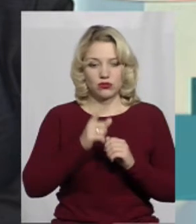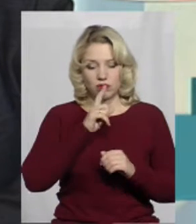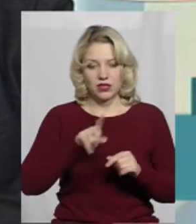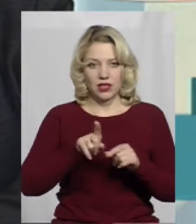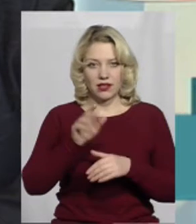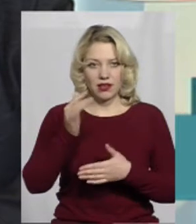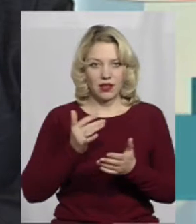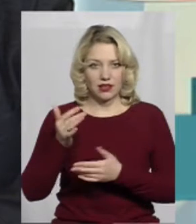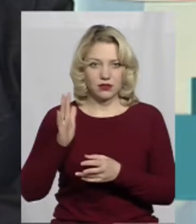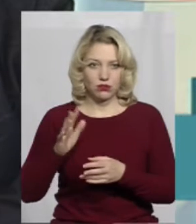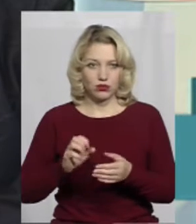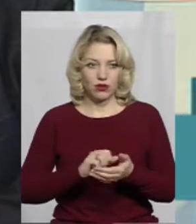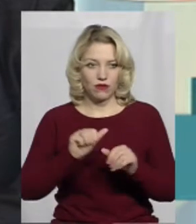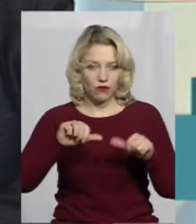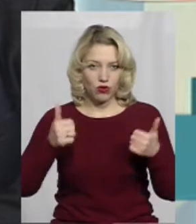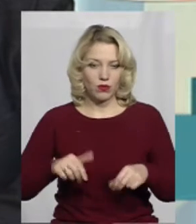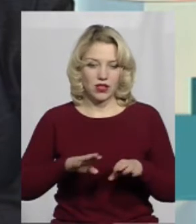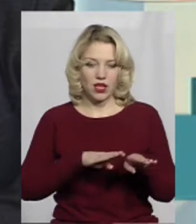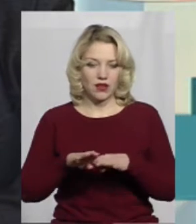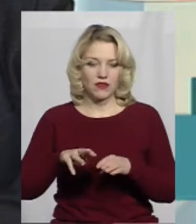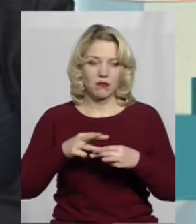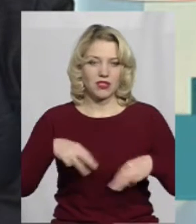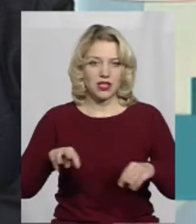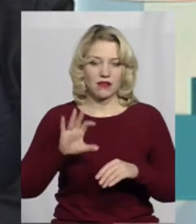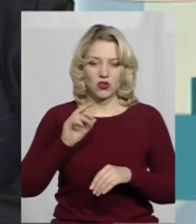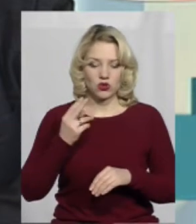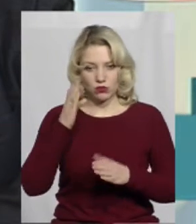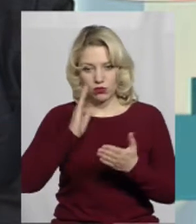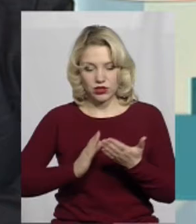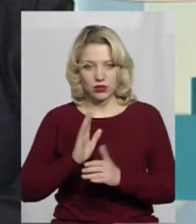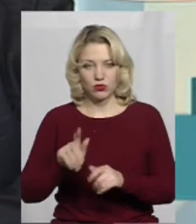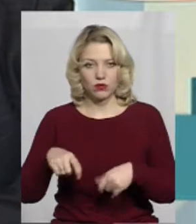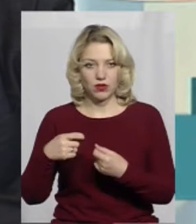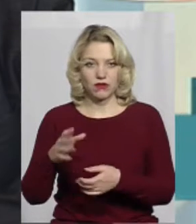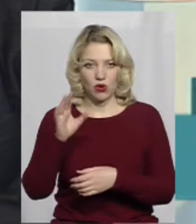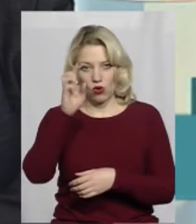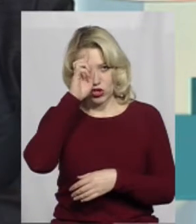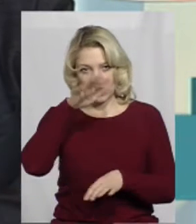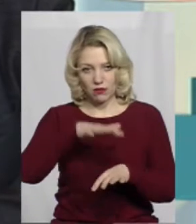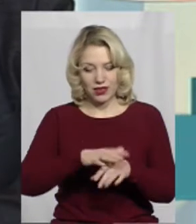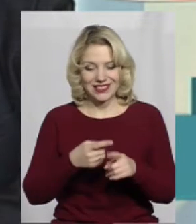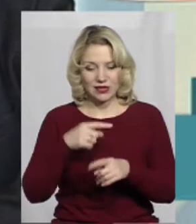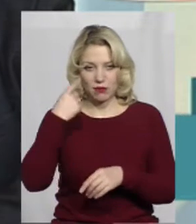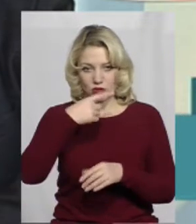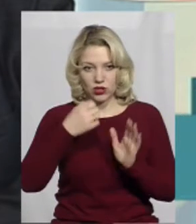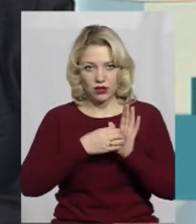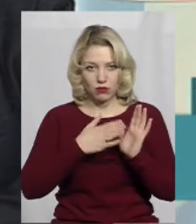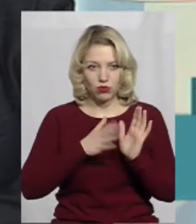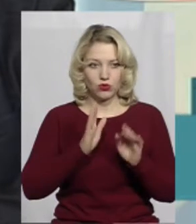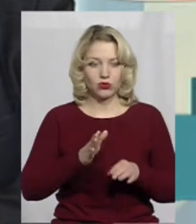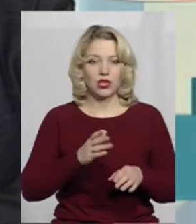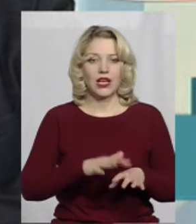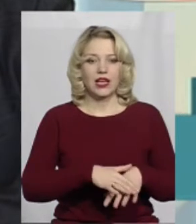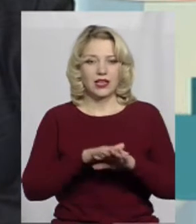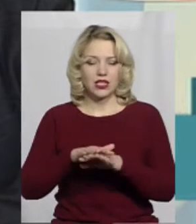такі реєстри будуть формуватися на рівні Мінсоцполітики, передаватися в Ощадний банк. Ці персональні дані будуть ретранслюватися